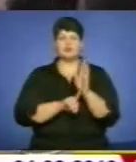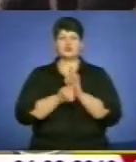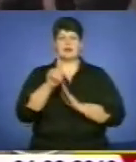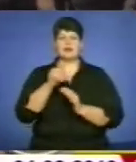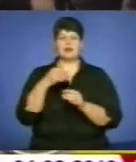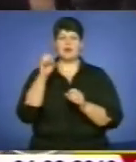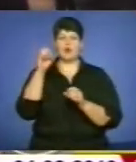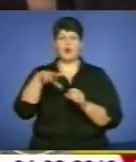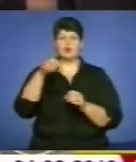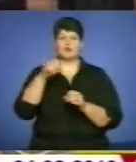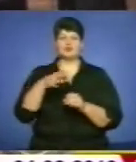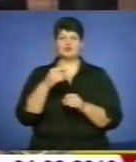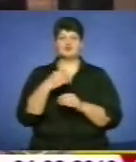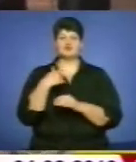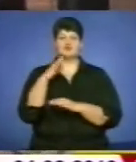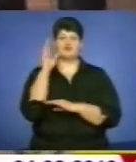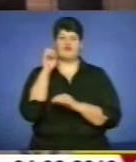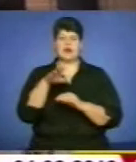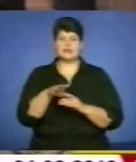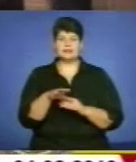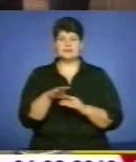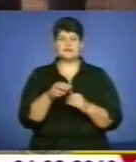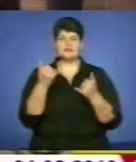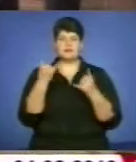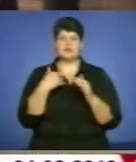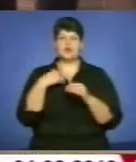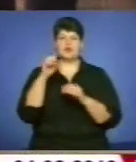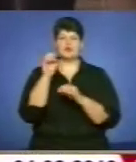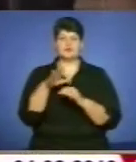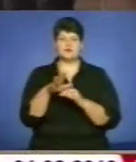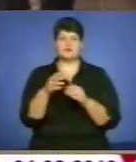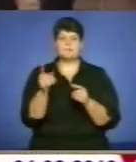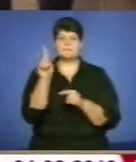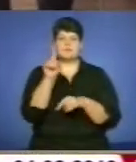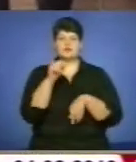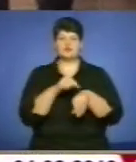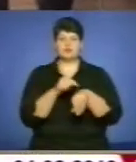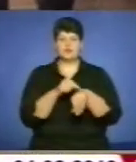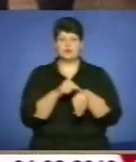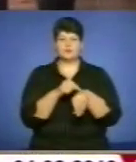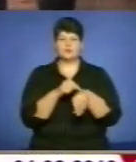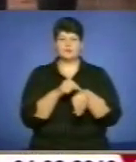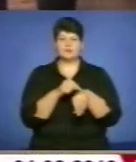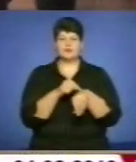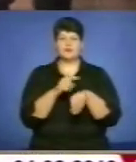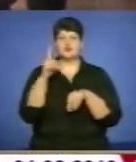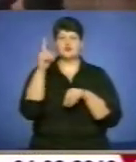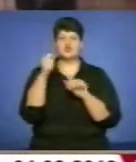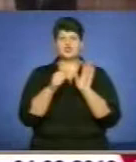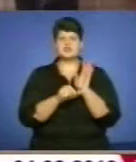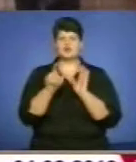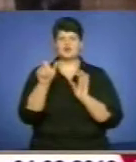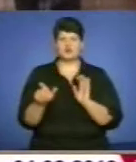виборці. На даний час активність не дуже велика, проголосувало на першу годину, на всього 160 чоловік.